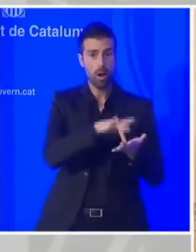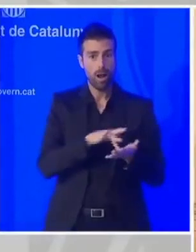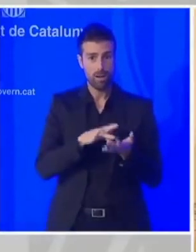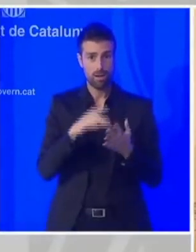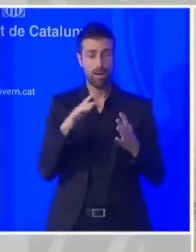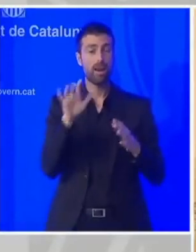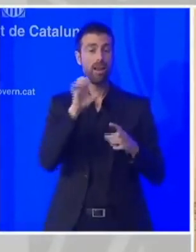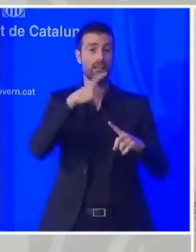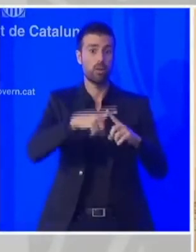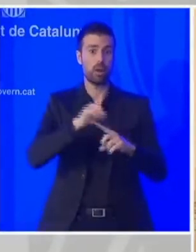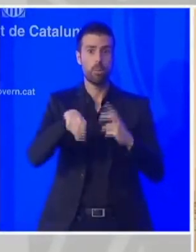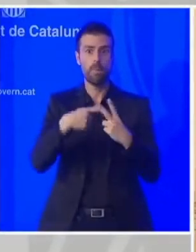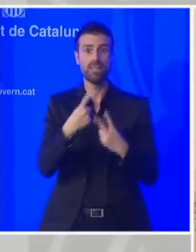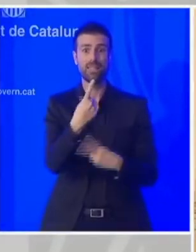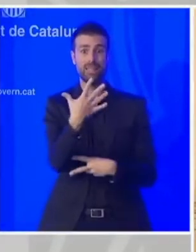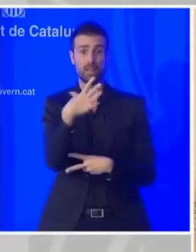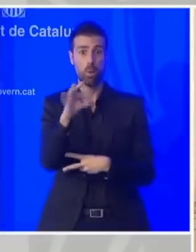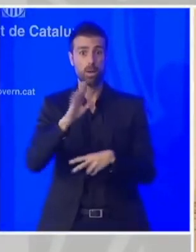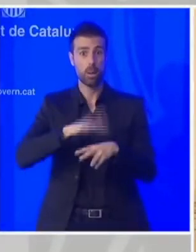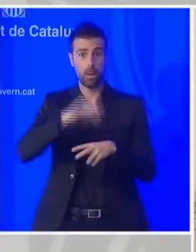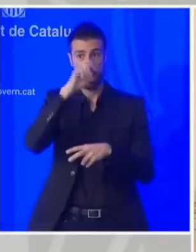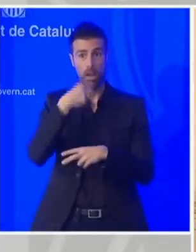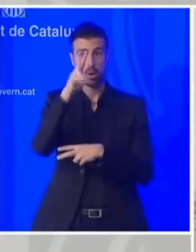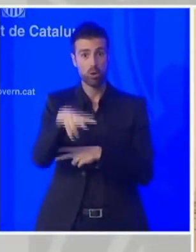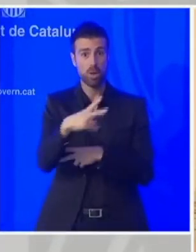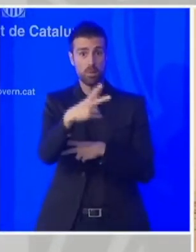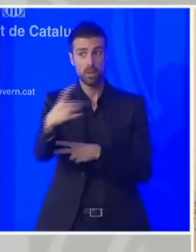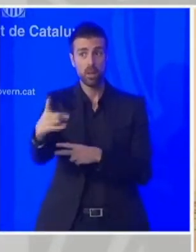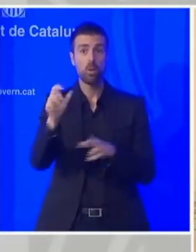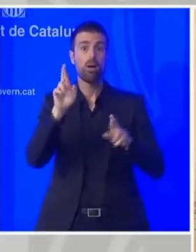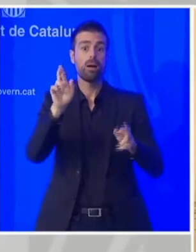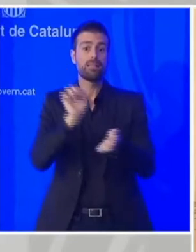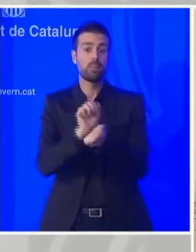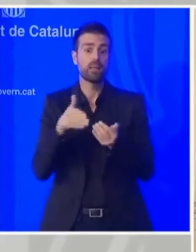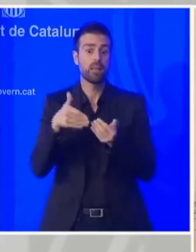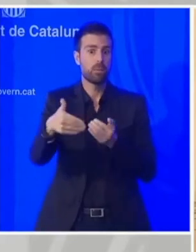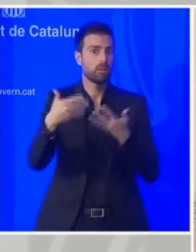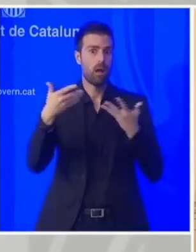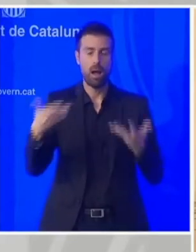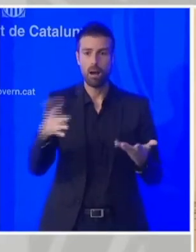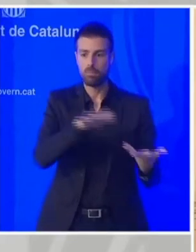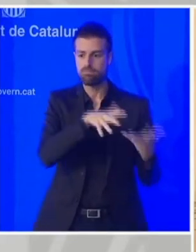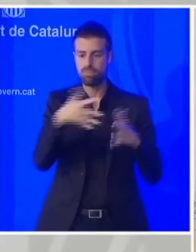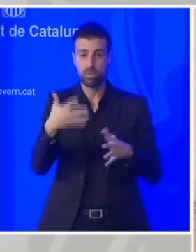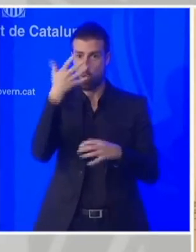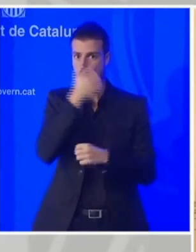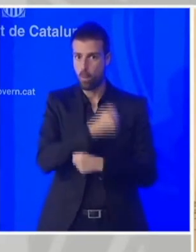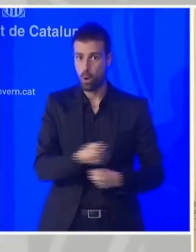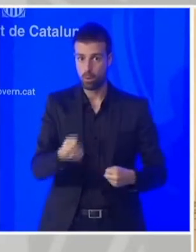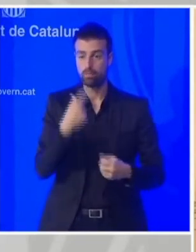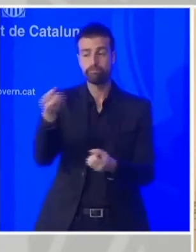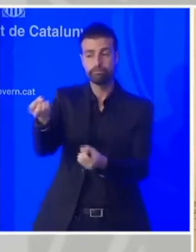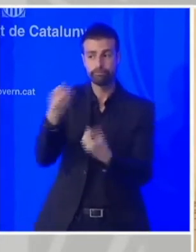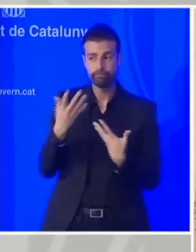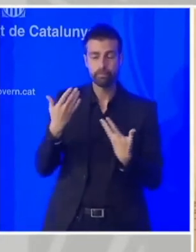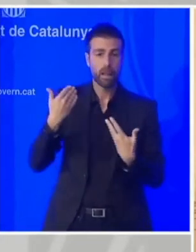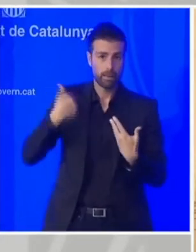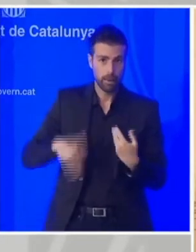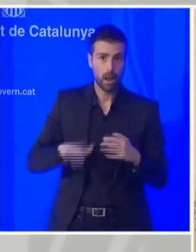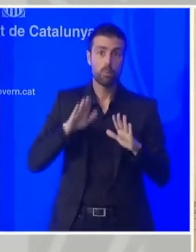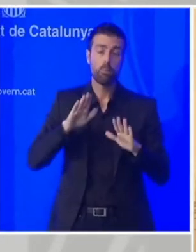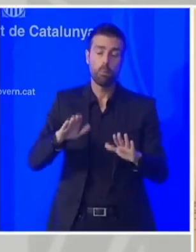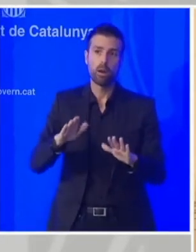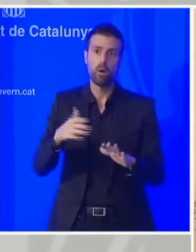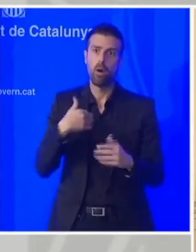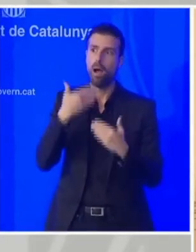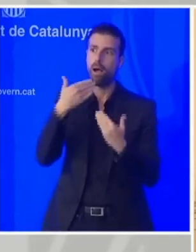això amb les expectatives que tenim a hores d'ara no es pot produir, així ens ho han manifestat, però agraïm el gest positiu